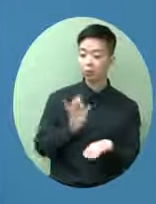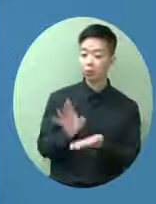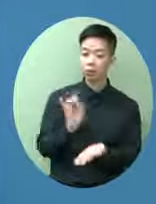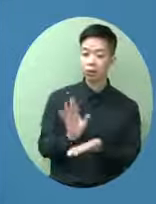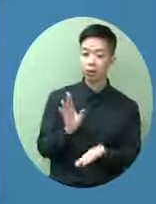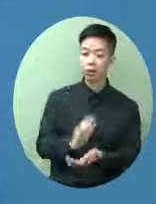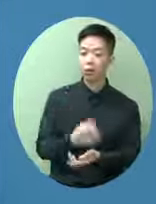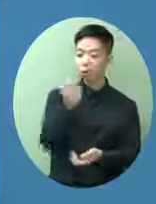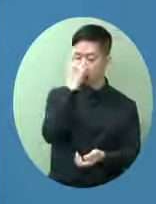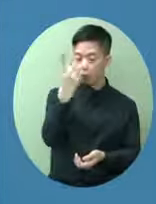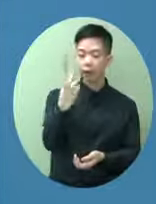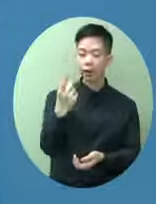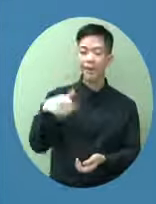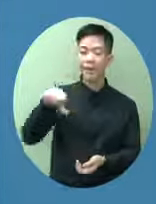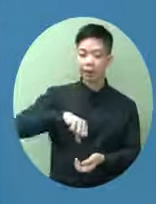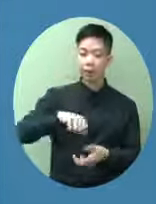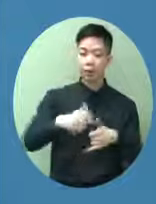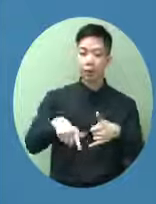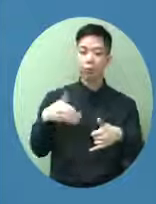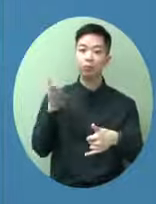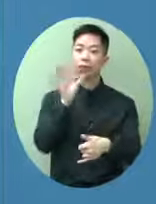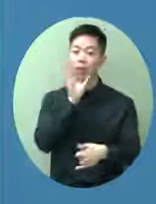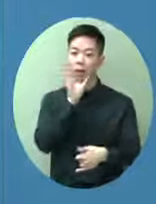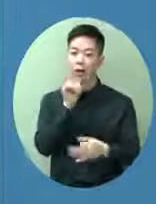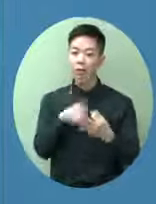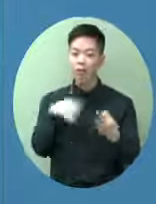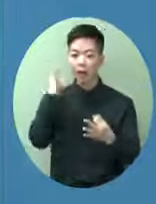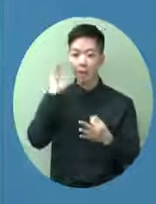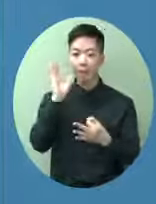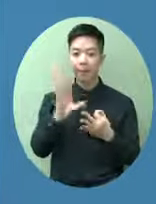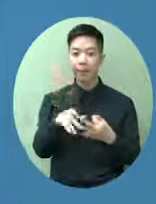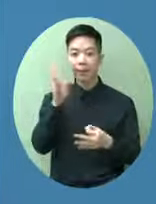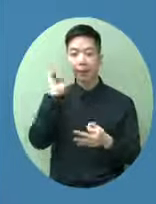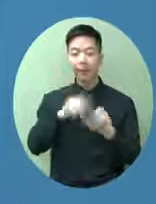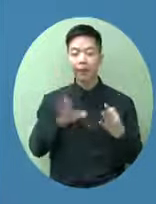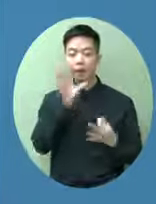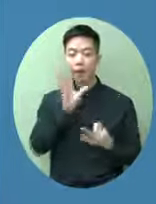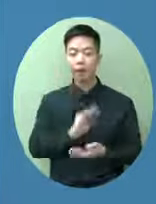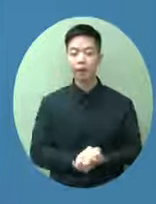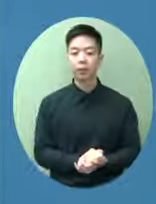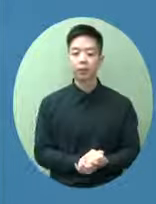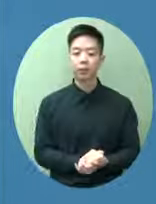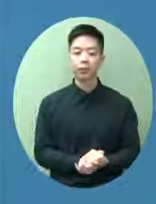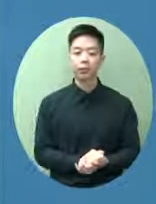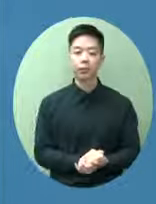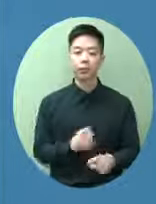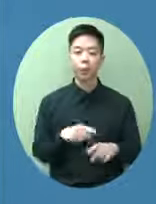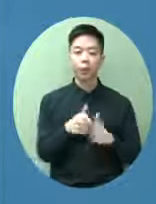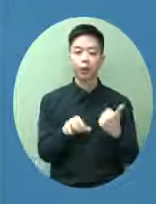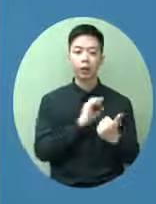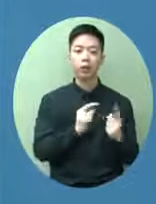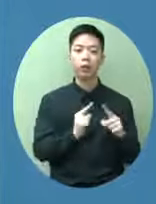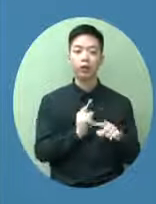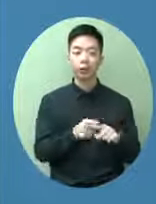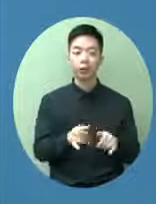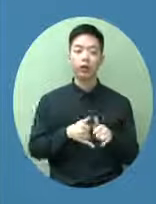一不能夠確認的個案就是這個資格審查委員會按照人大常